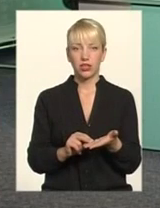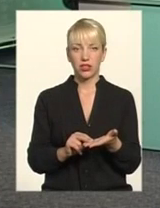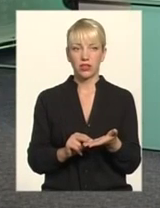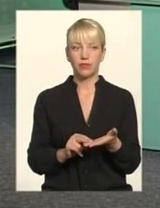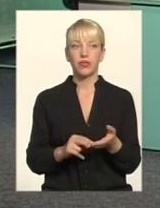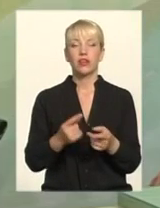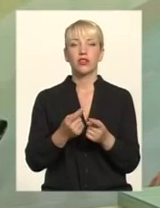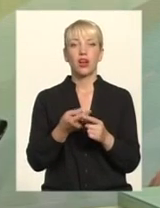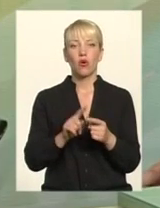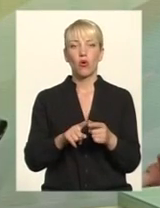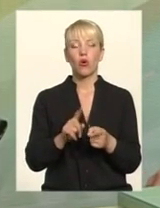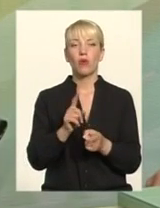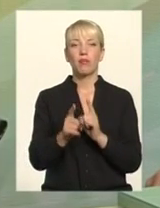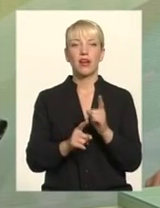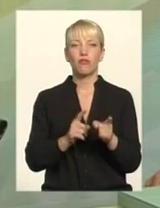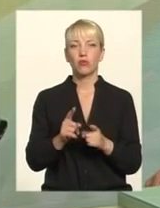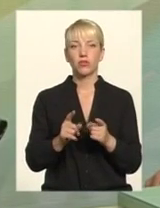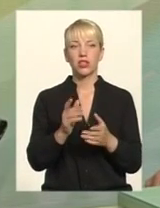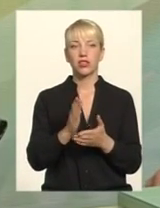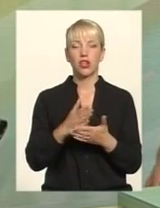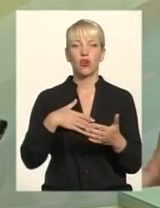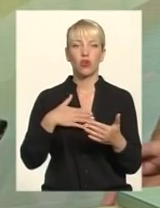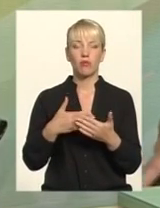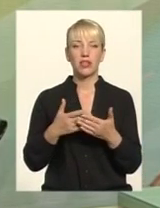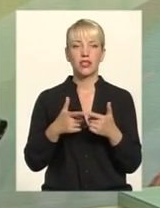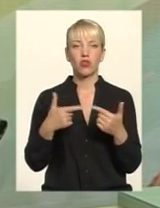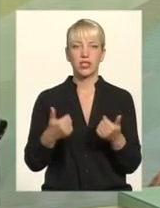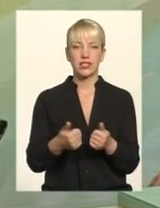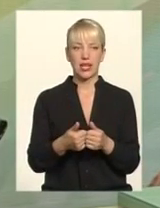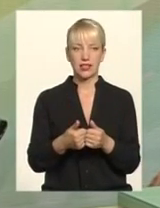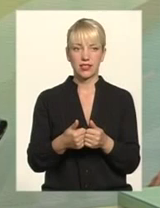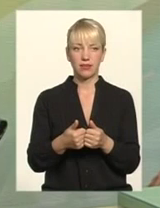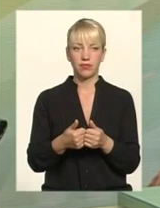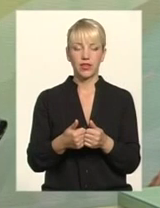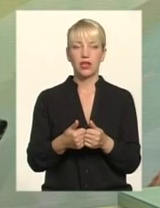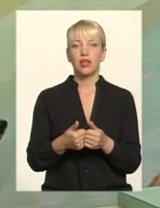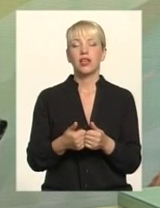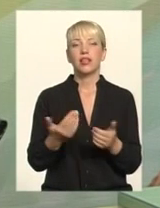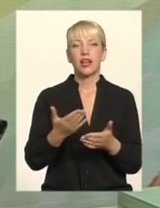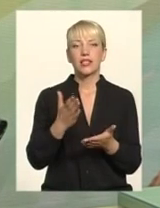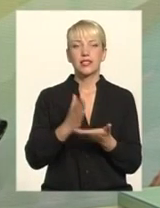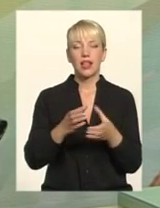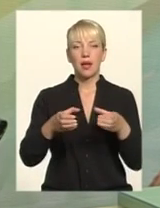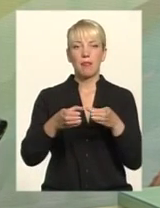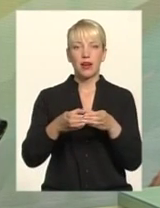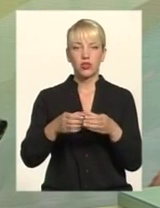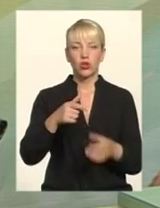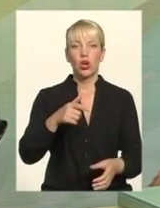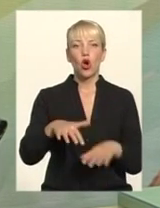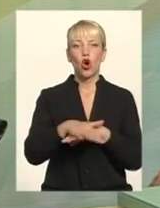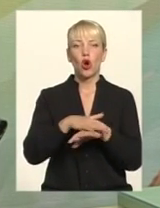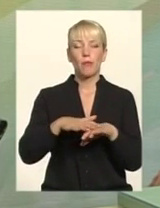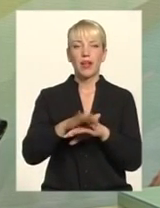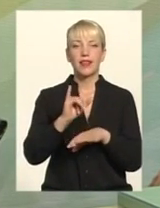переформатування є громадська організація Громада і Закон Яка сьогодні стала партією Громада і Закон Ну, я вам скажу так,